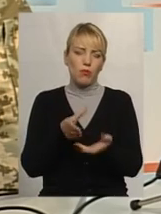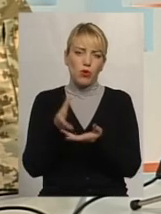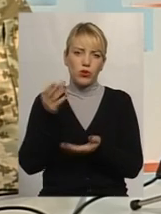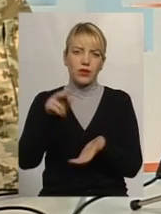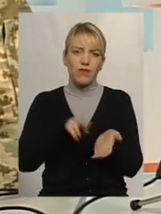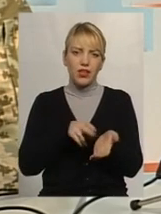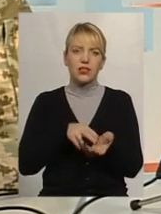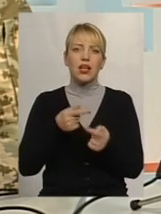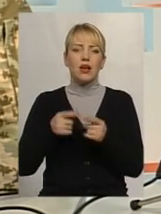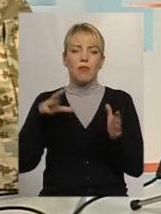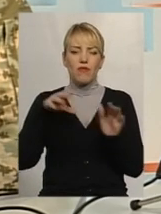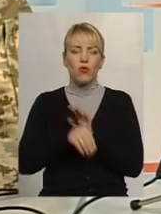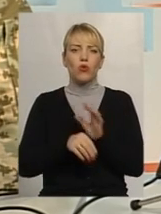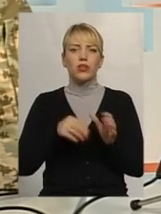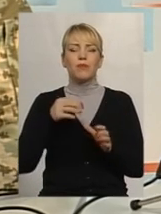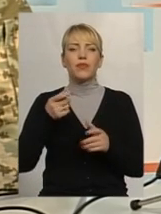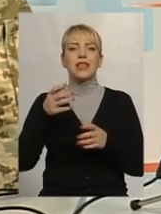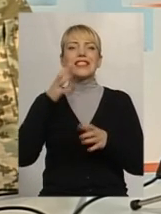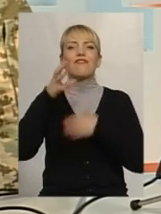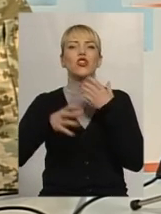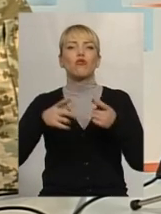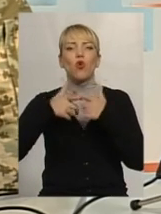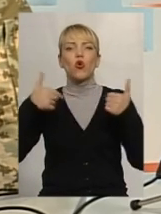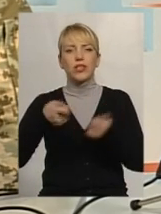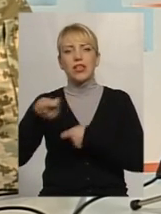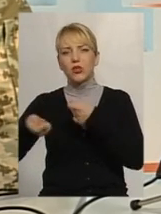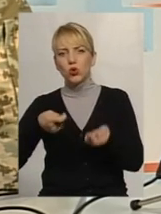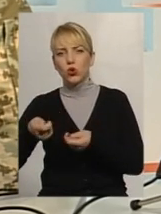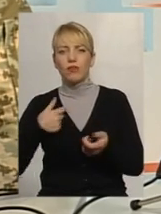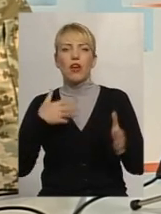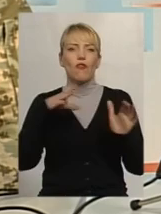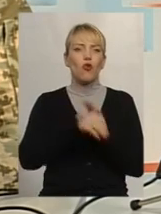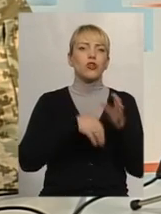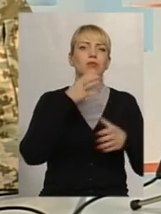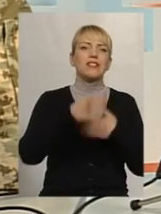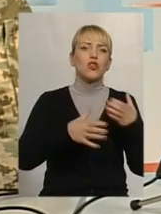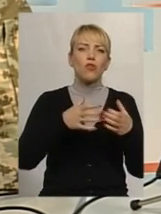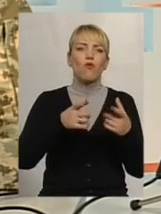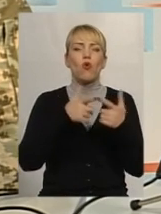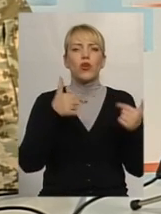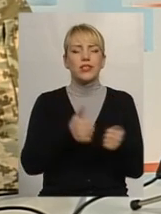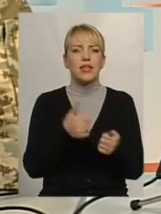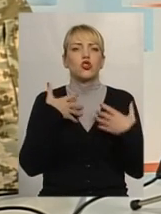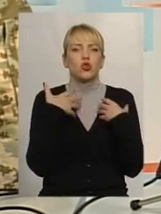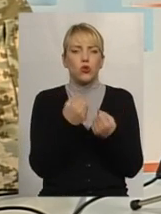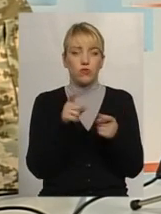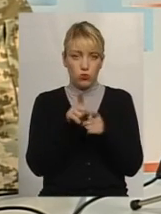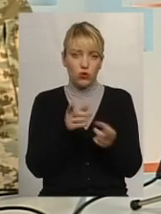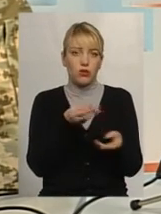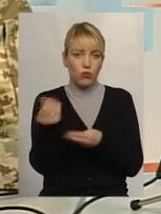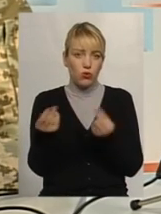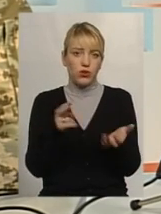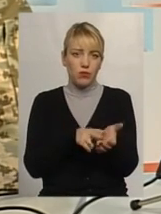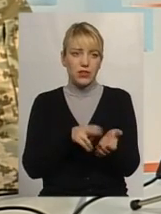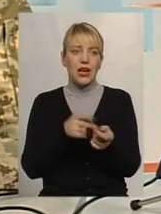входимо в світову організацію торгівлі, ми входимо в Всесвітню організацію охорони здоров'я, і те, що у нас там внесок для